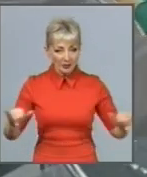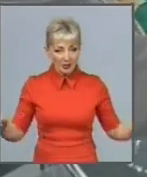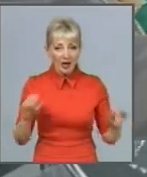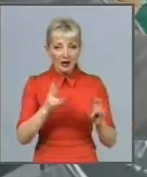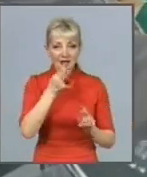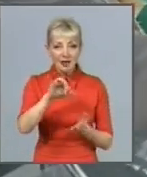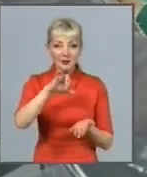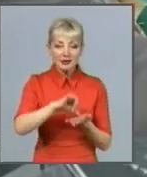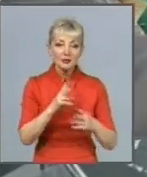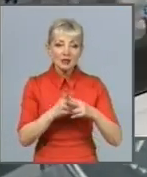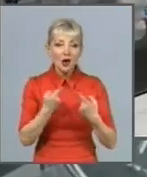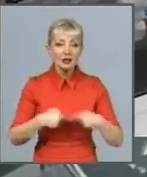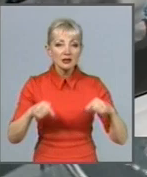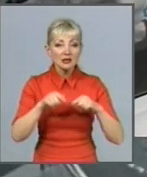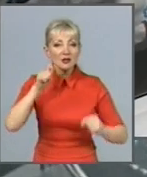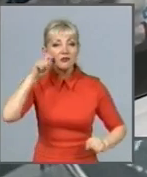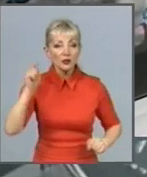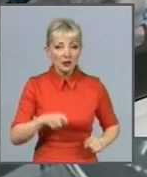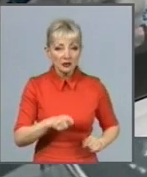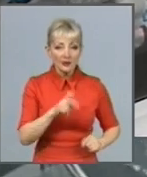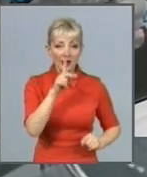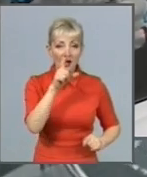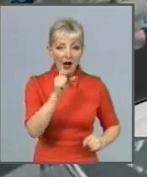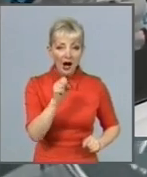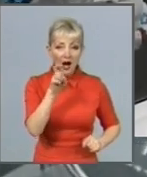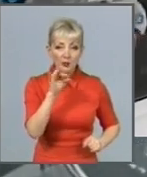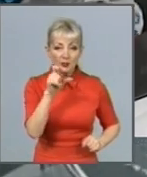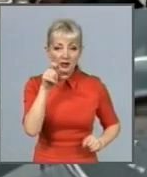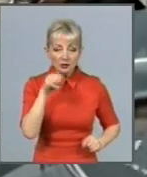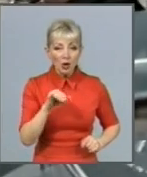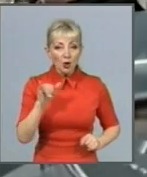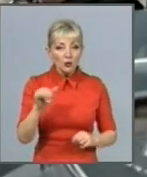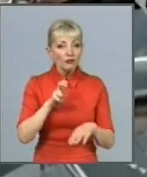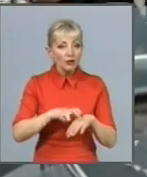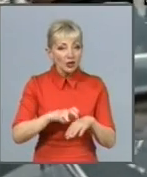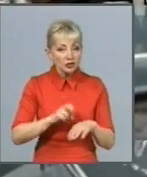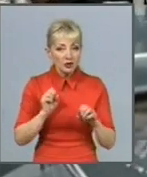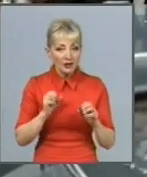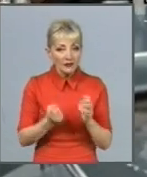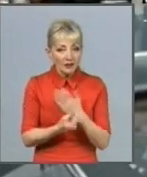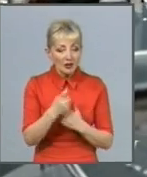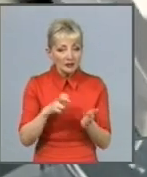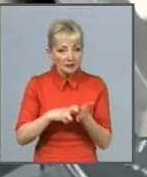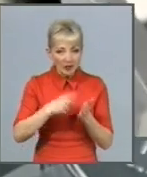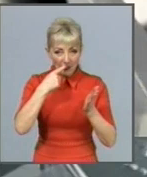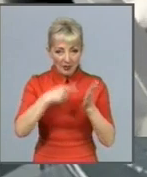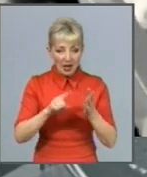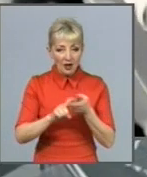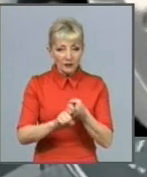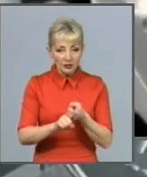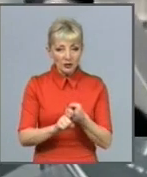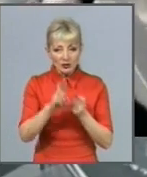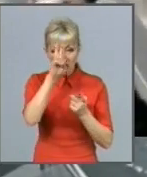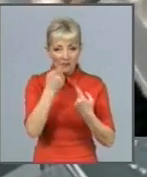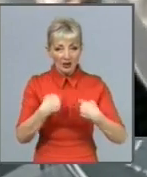організації в Україні Ярноха Бігт, у фахівців викликає побоювання можливості потрапляння вірусу лише в країни зі слабкою